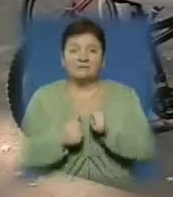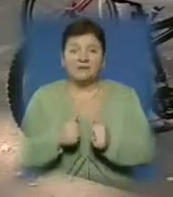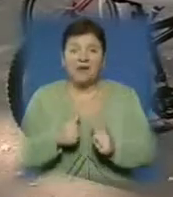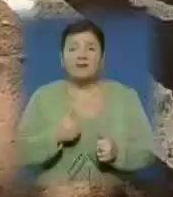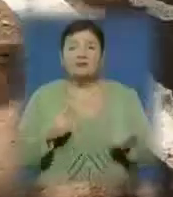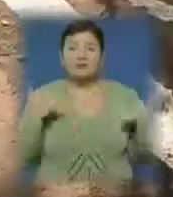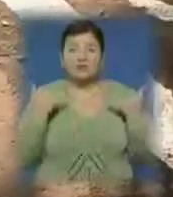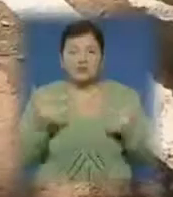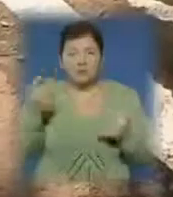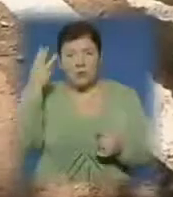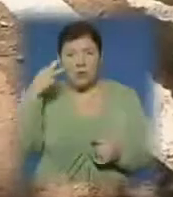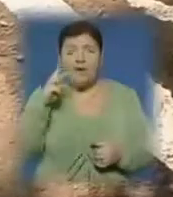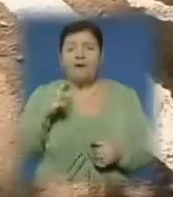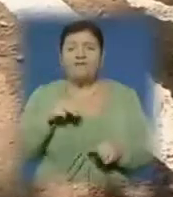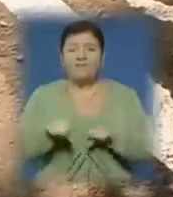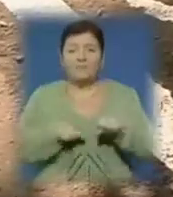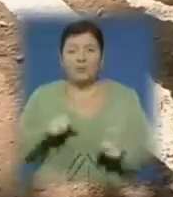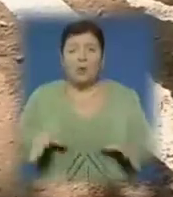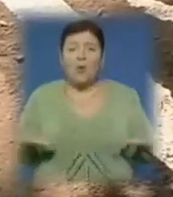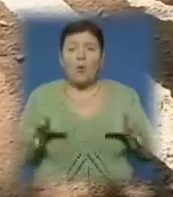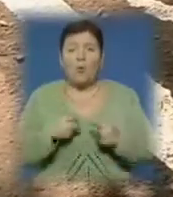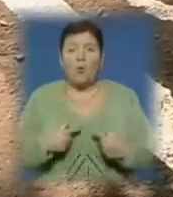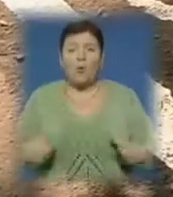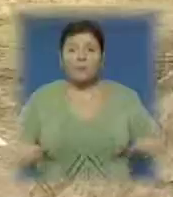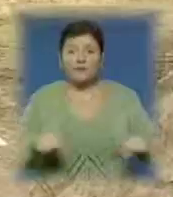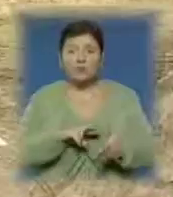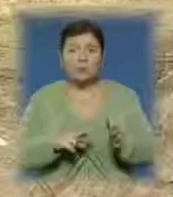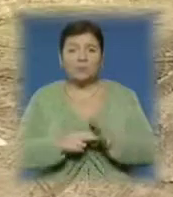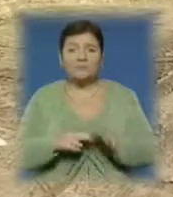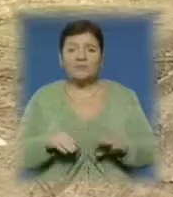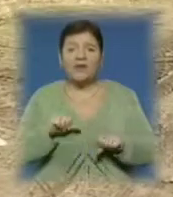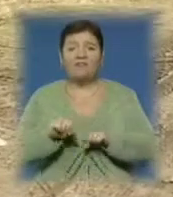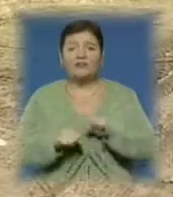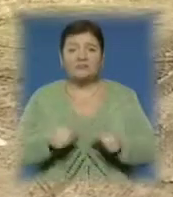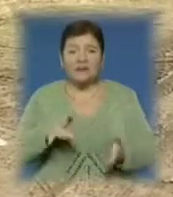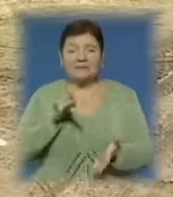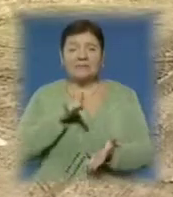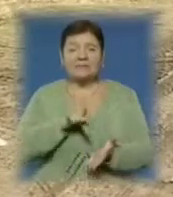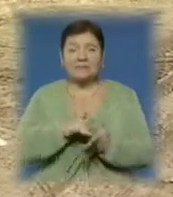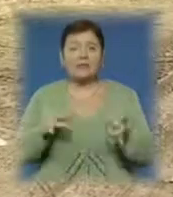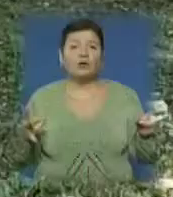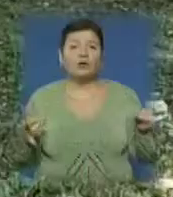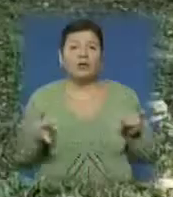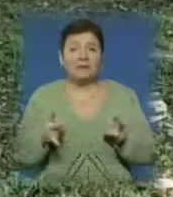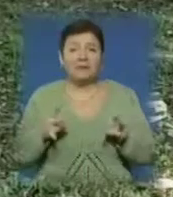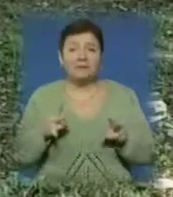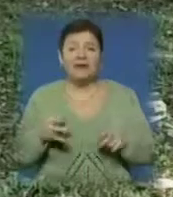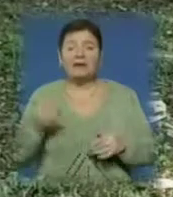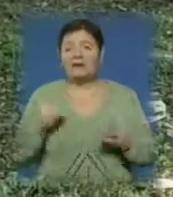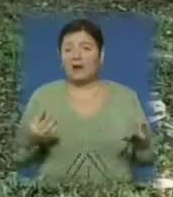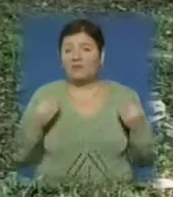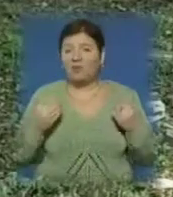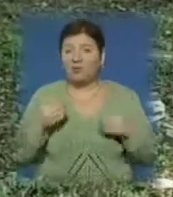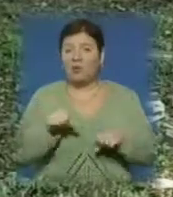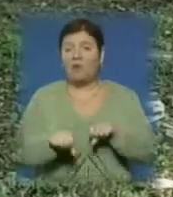велокомплексу. За європейські кошти в Бозовському парку планують обладнати велосипедний центр необхідним обладнанням для комфортного